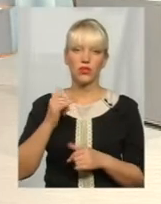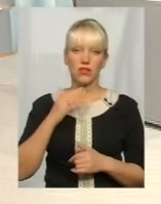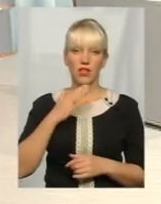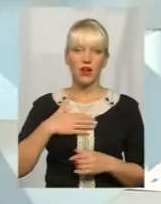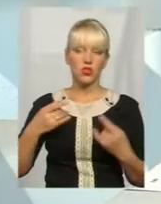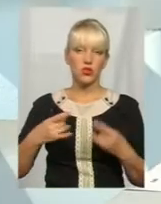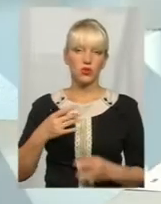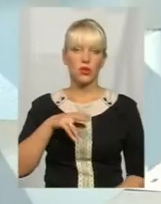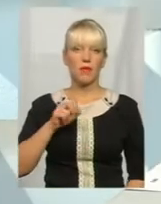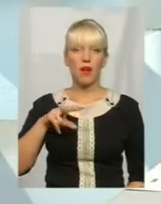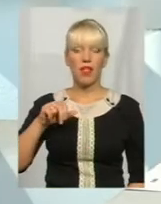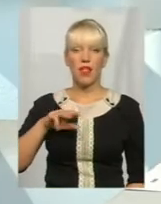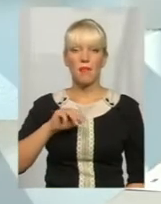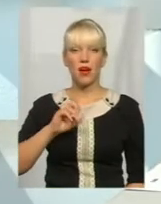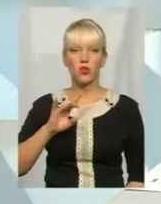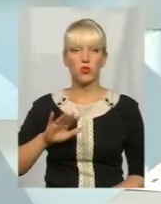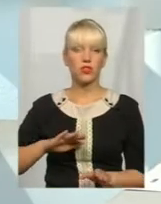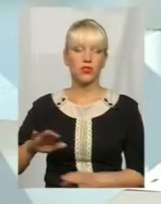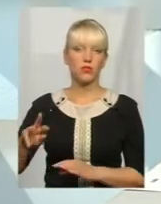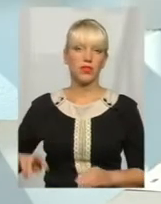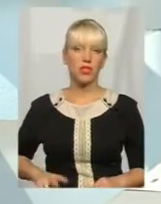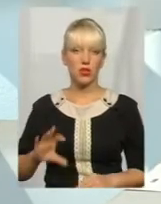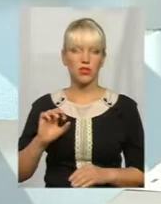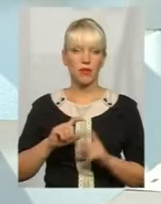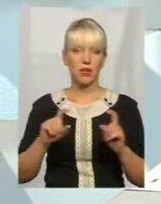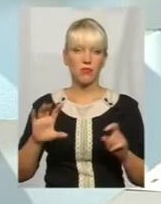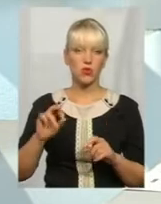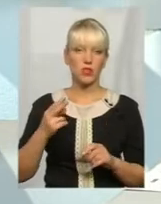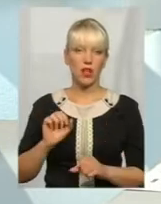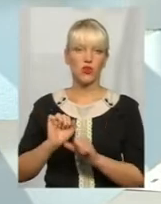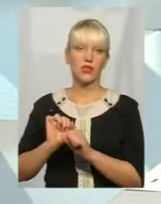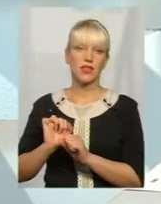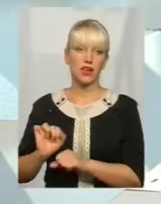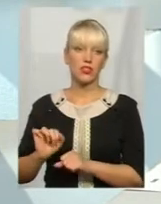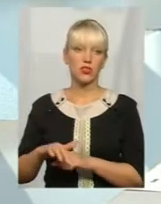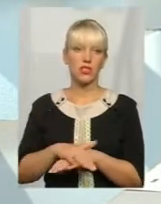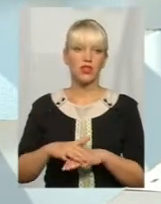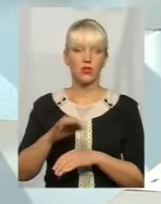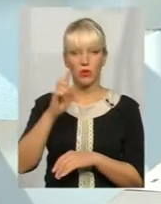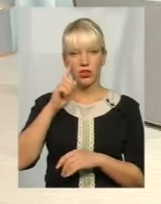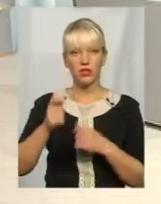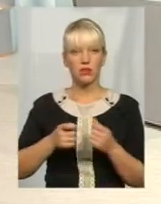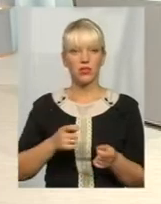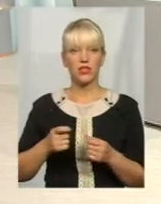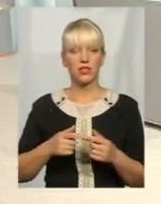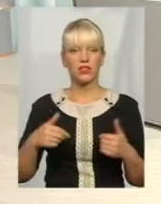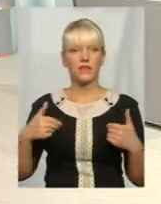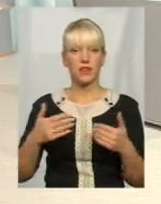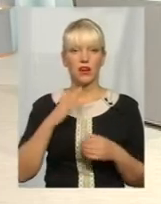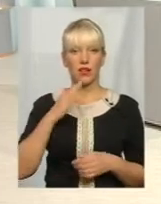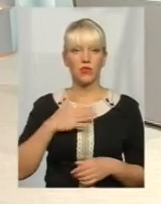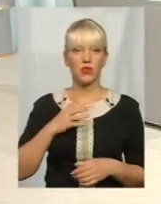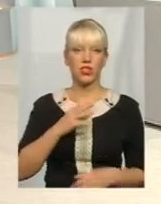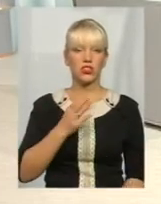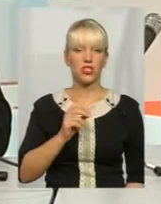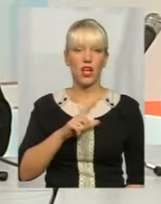Володимир Паламарчук, заступник директора Департаменту соціального захисту населення Облдержадміністрації. Мої вітання. Та Інна